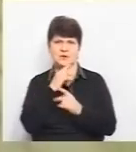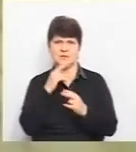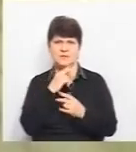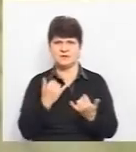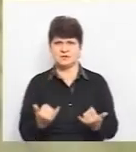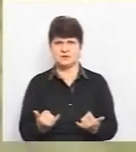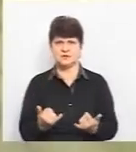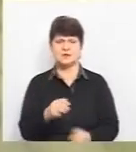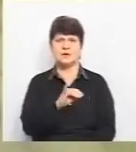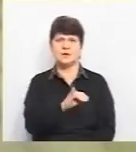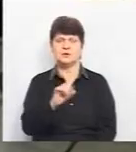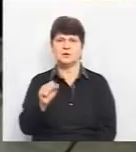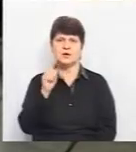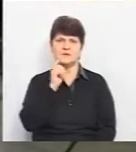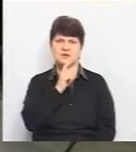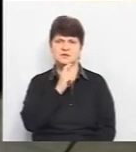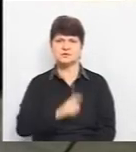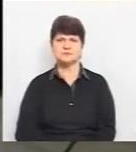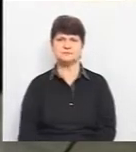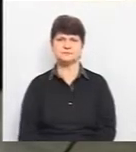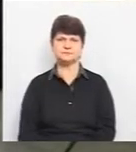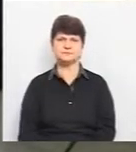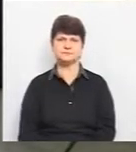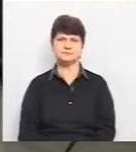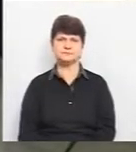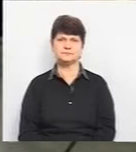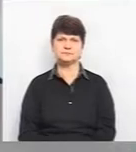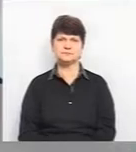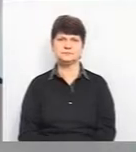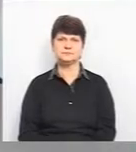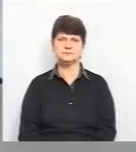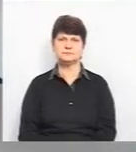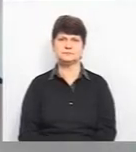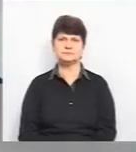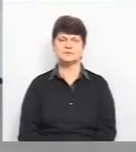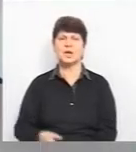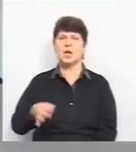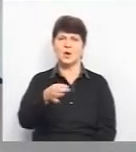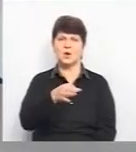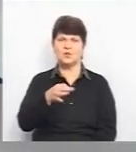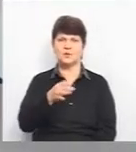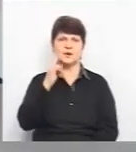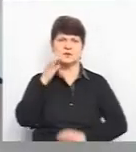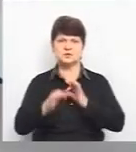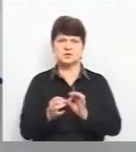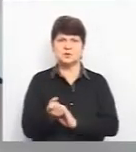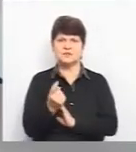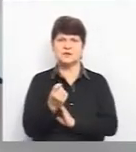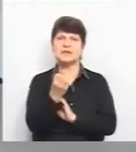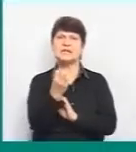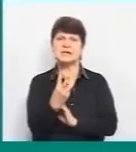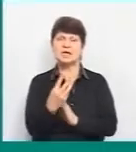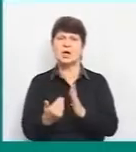Наталя Колодій, Вадим Намчак, новини на Суспільному, Вінниця. В області за добу виявлено 13